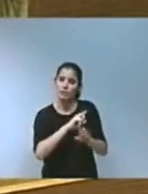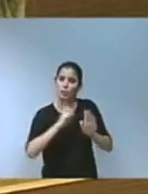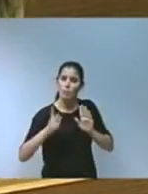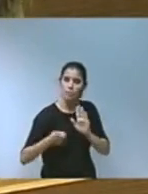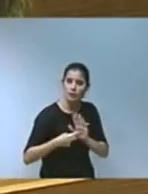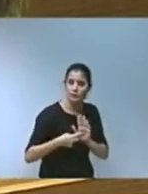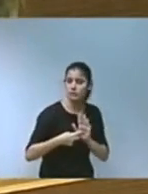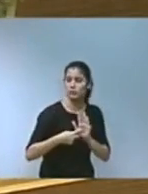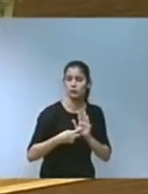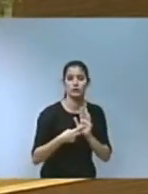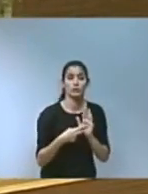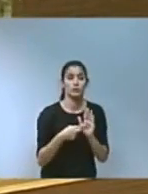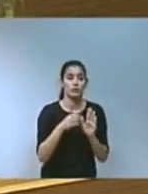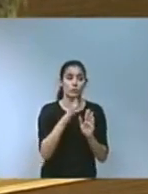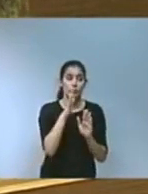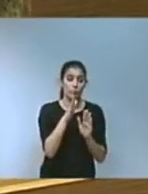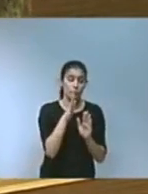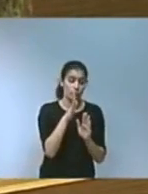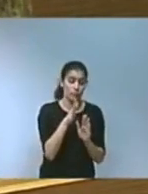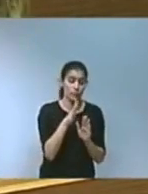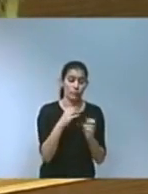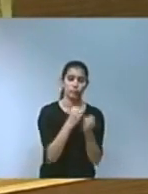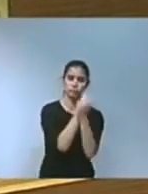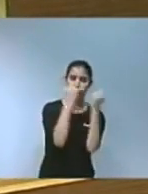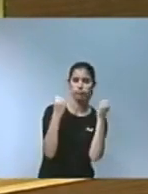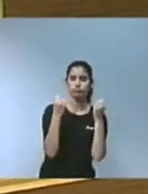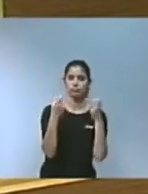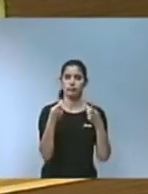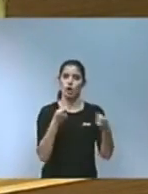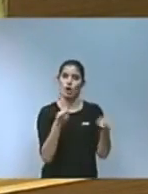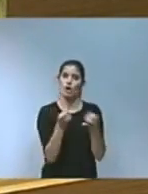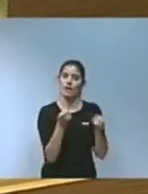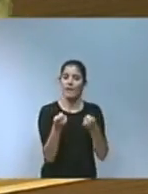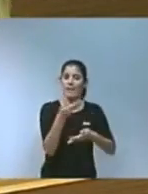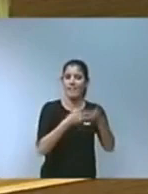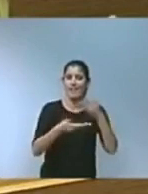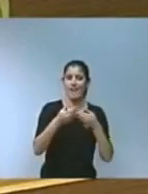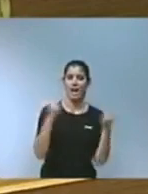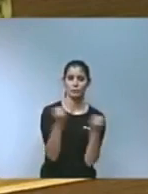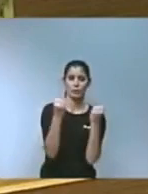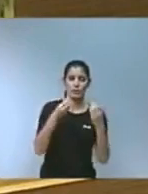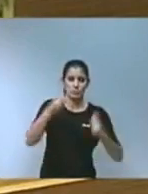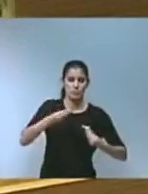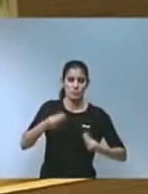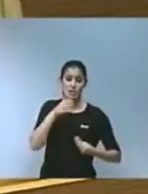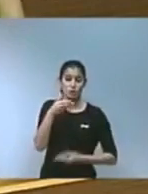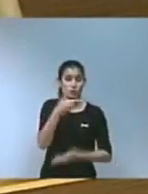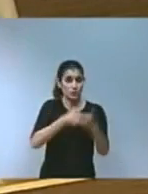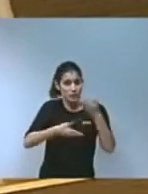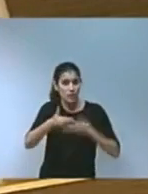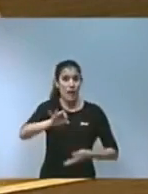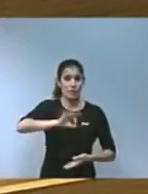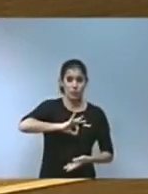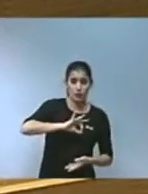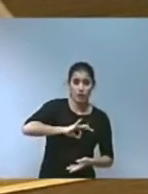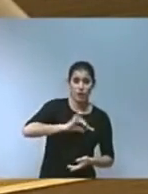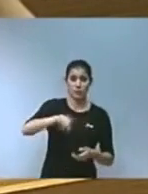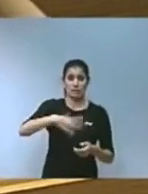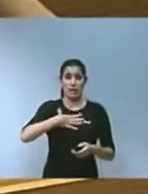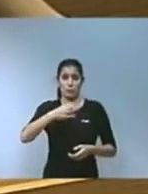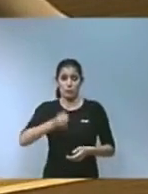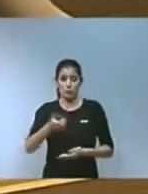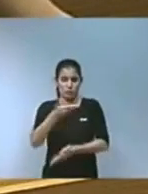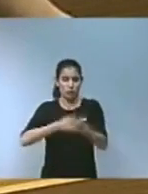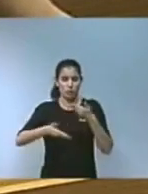complementar, enfortir i coordinar les actuacions. Col·laborarem amb diputacions i ajuntaments per a desenvolupar la lluita contra el